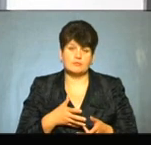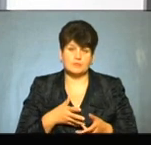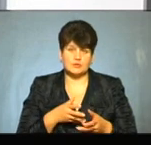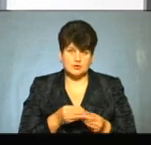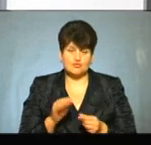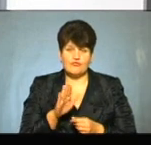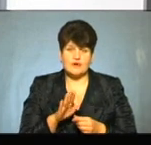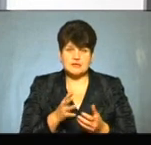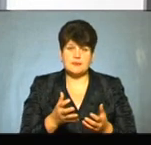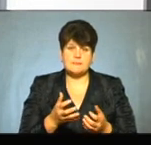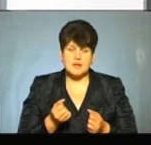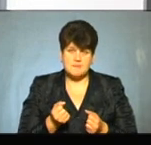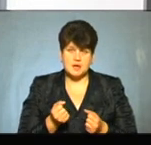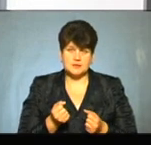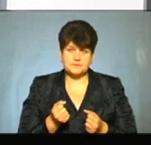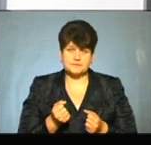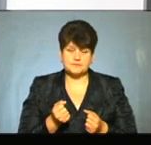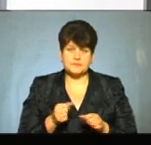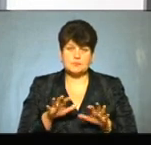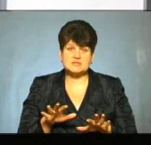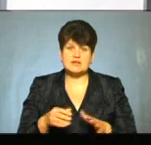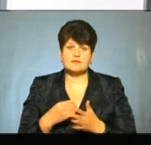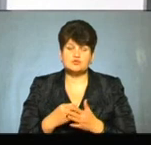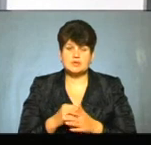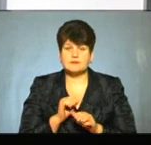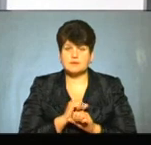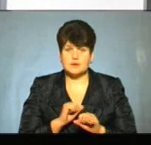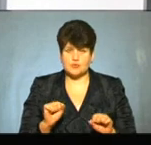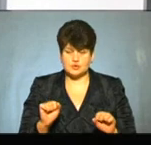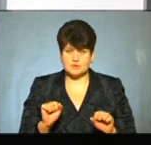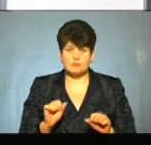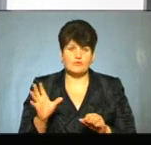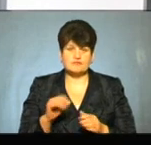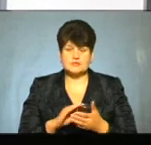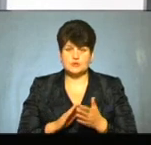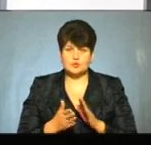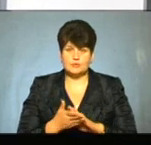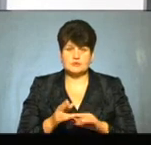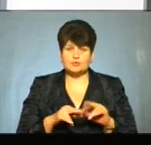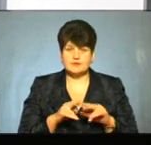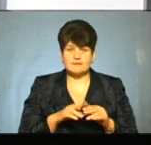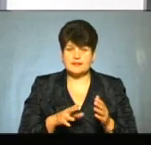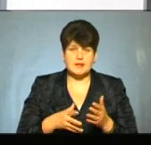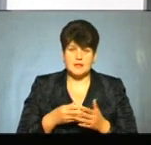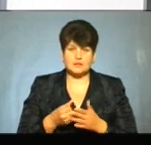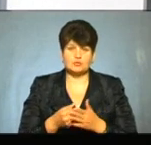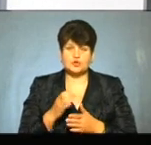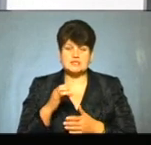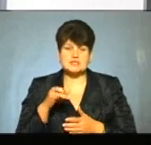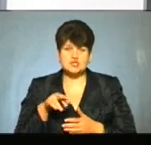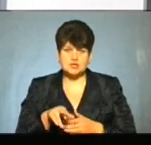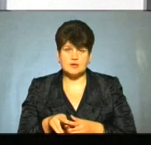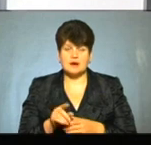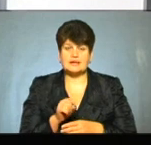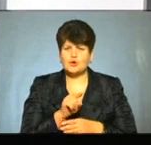у вересні приймати повіночні до місцевого бюджету не можна такі зміни. Бо тому, що всі домовилися за будівники, і не платимо до січня, а